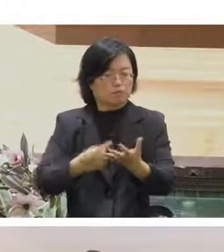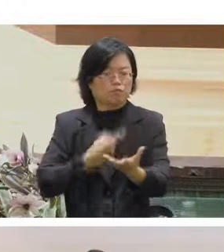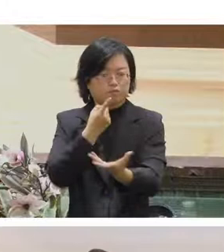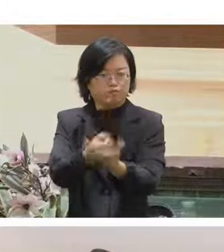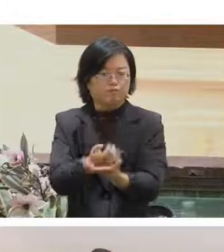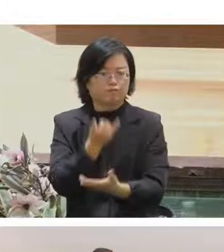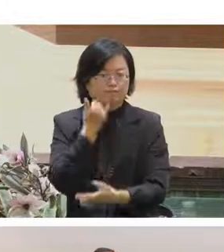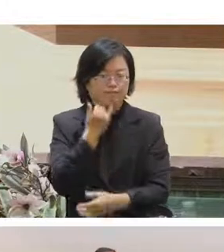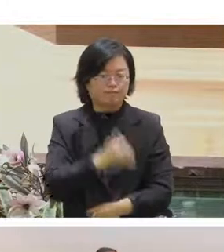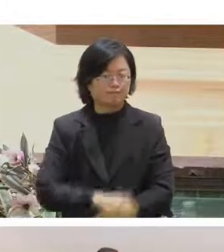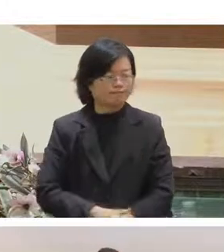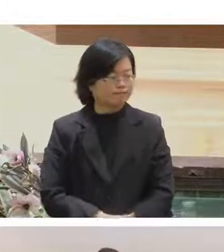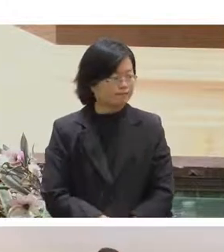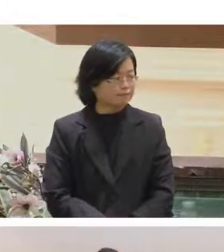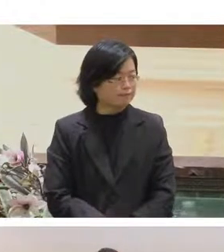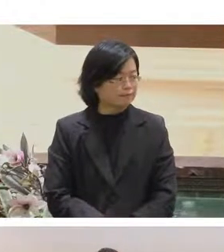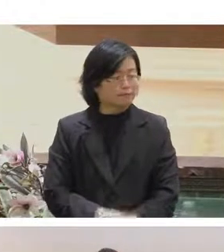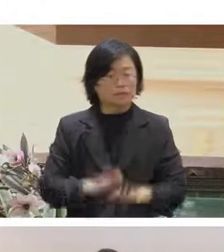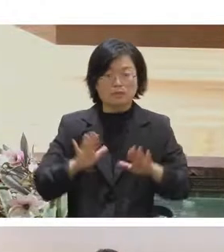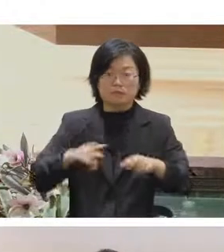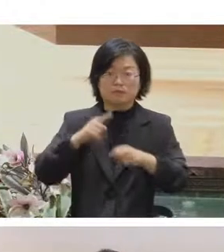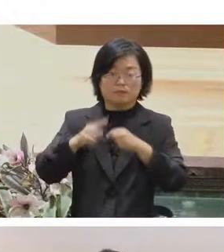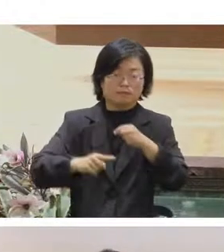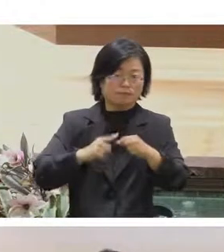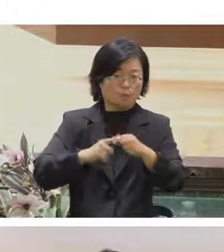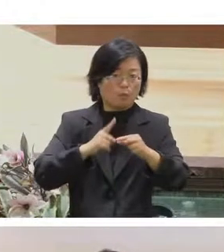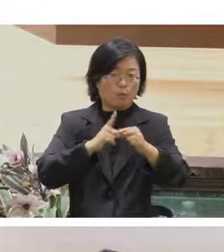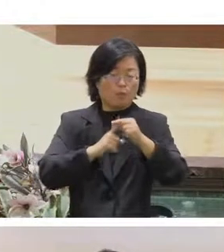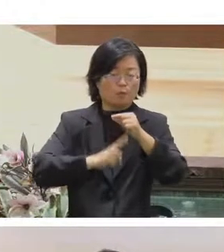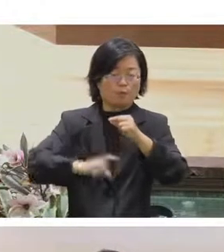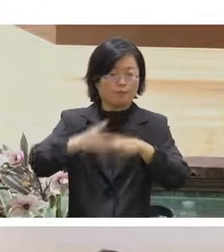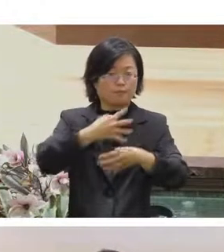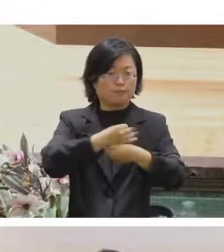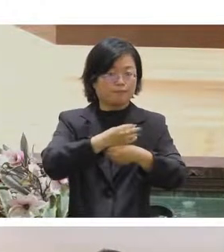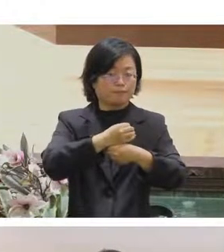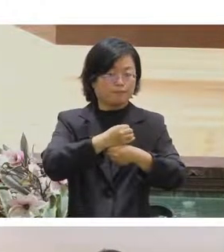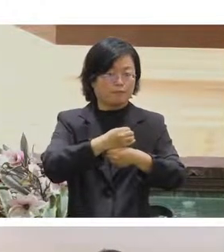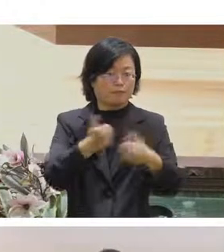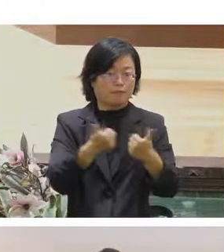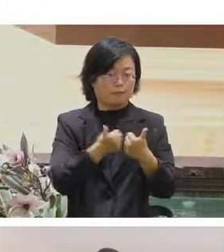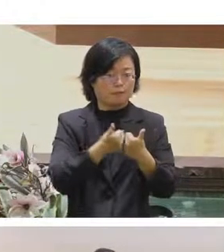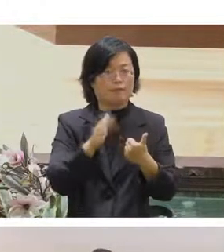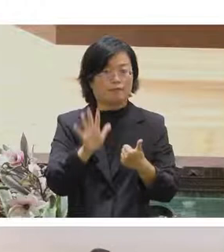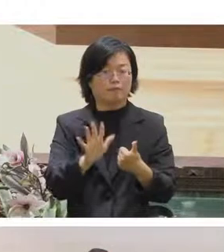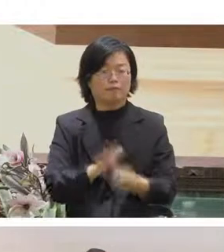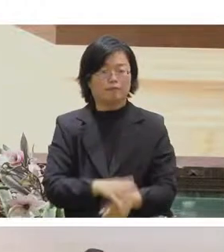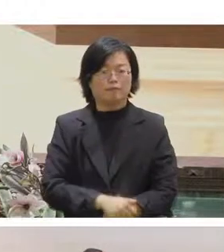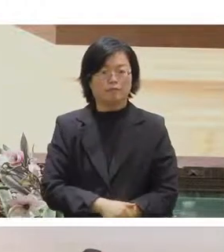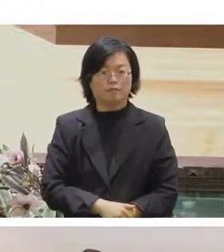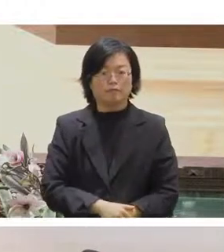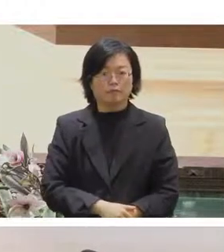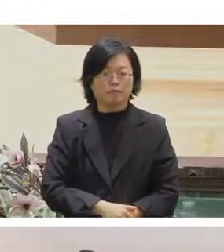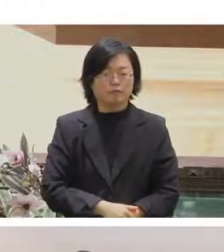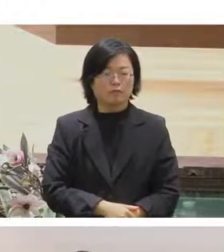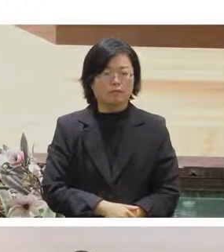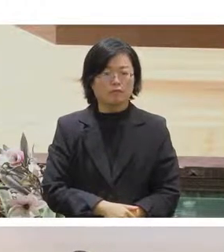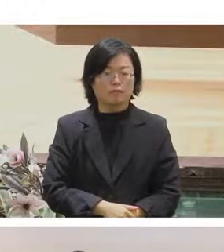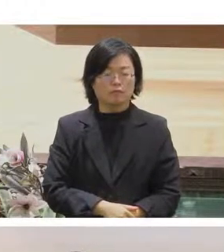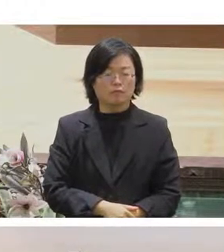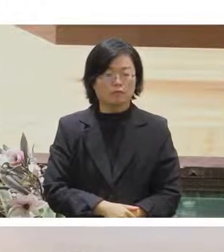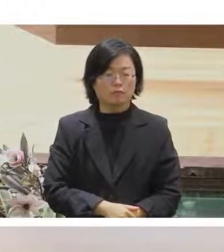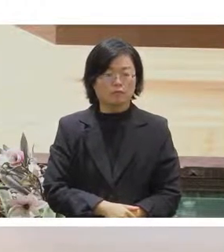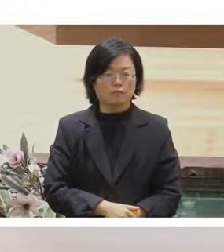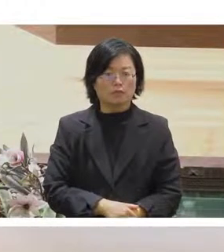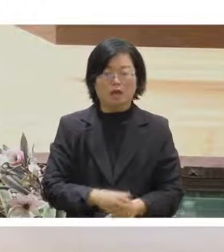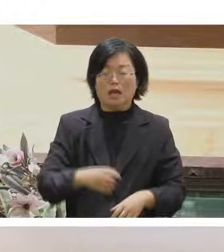的例子就是NASA的黑客鬆在今年的中秋節那我就遇到一個很有趣的狀況就是我們的評審基本上都是線下的